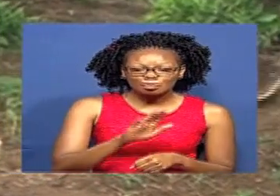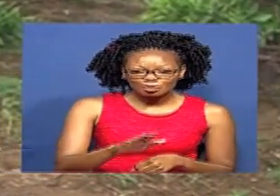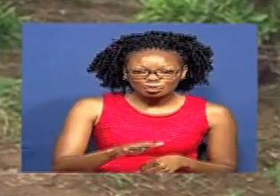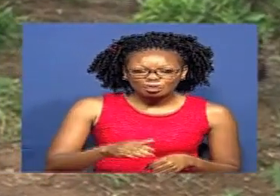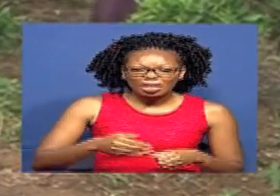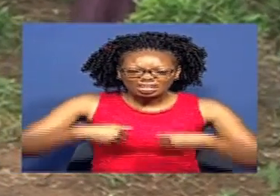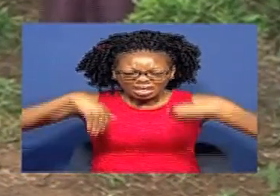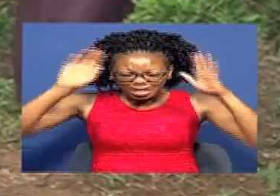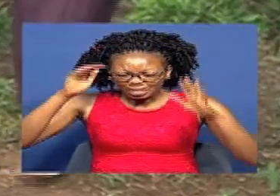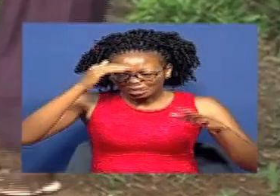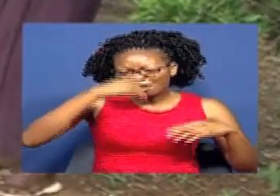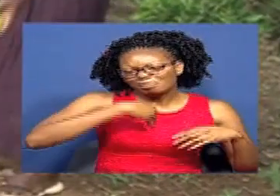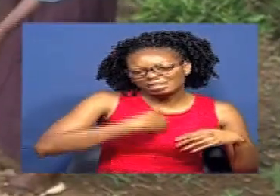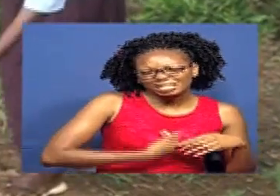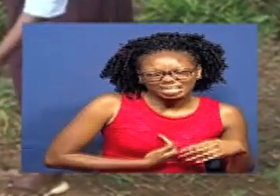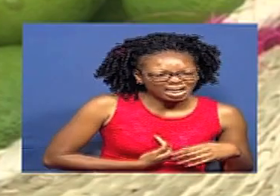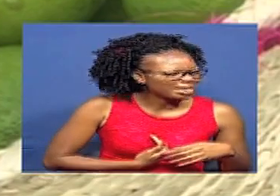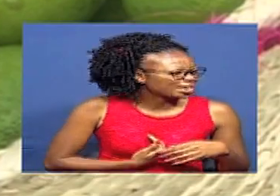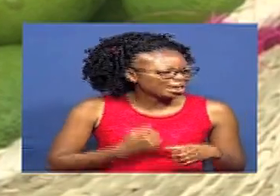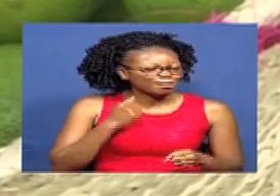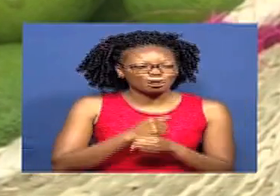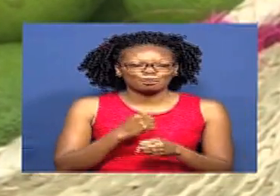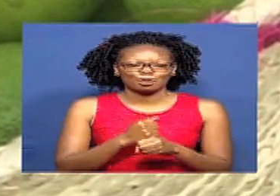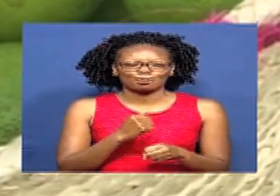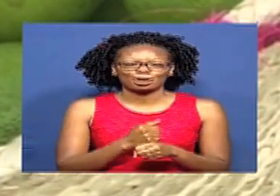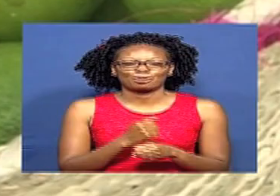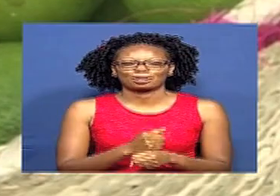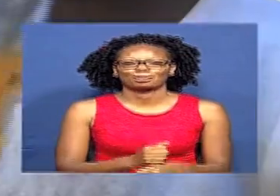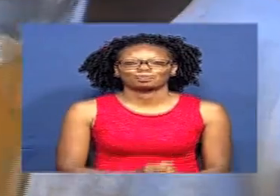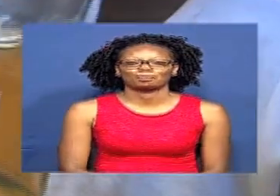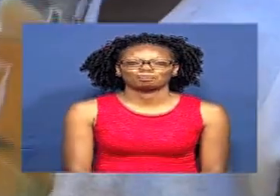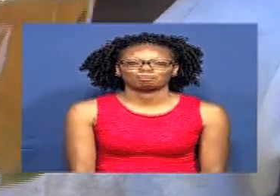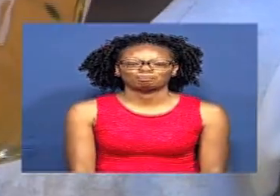Usijali Kuchoka Kwani Hakuna Kazi Ya Rahisi